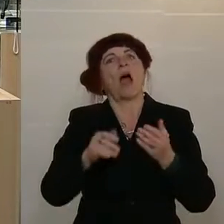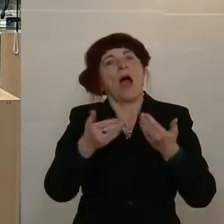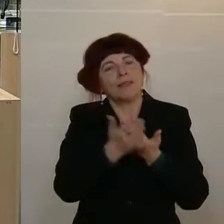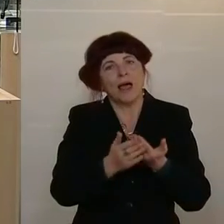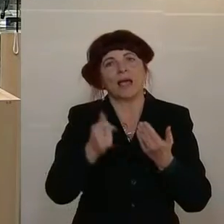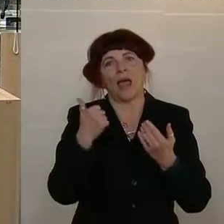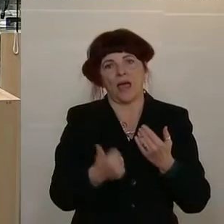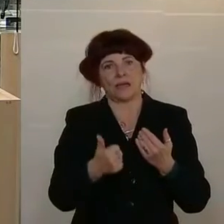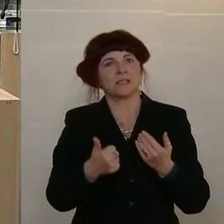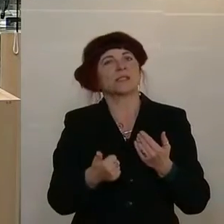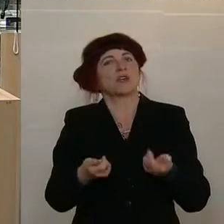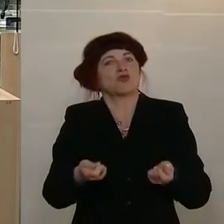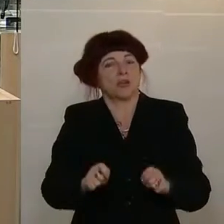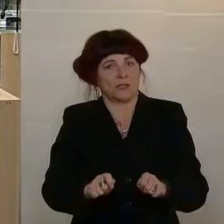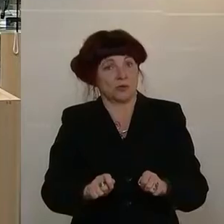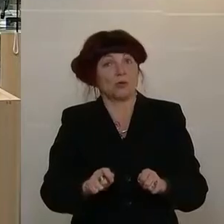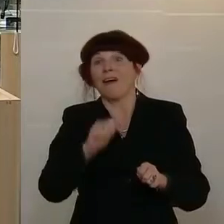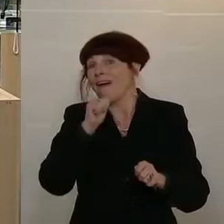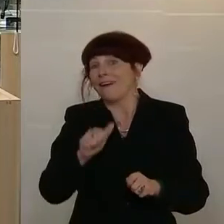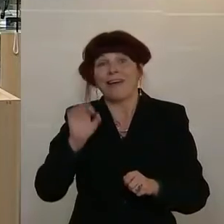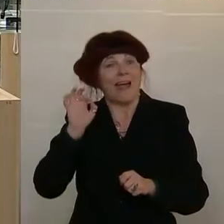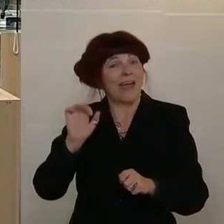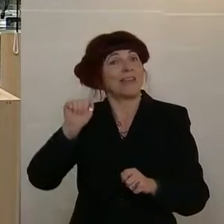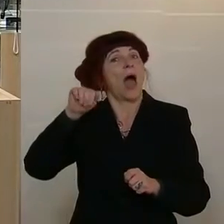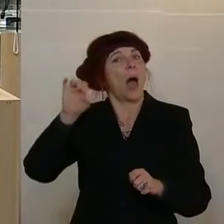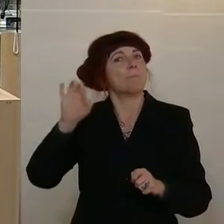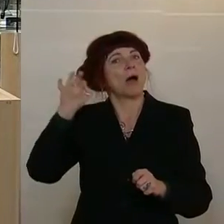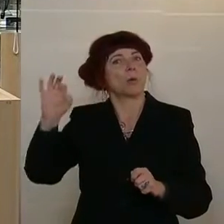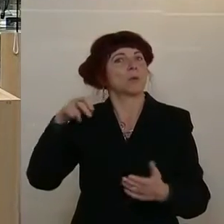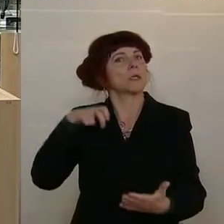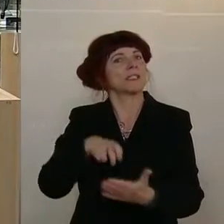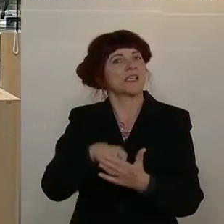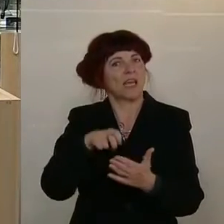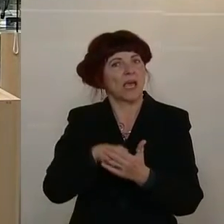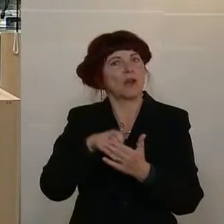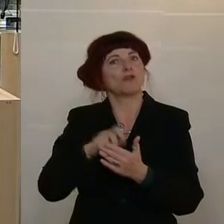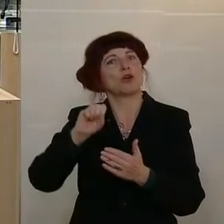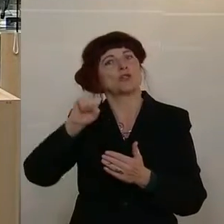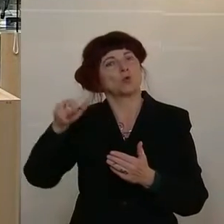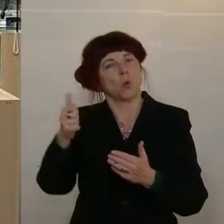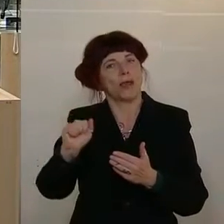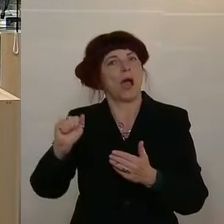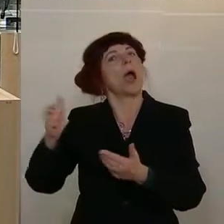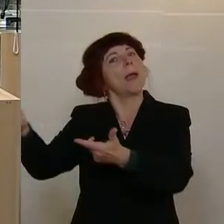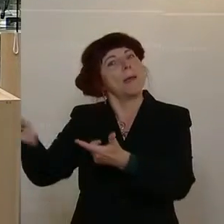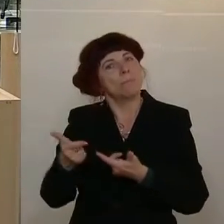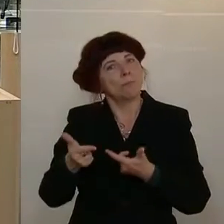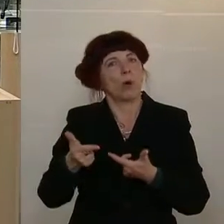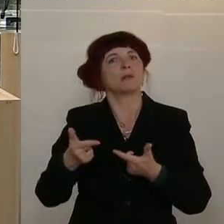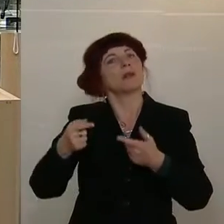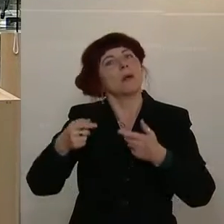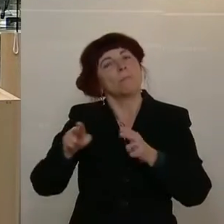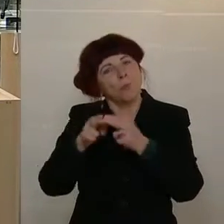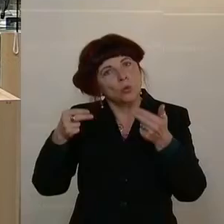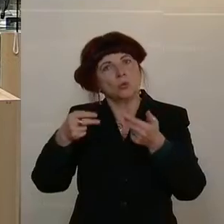kein Amagüter-Siegel für Soja-Importe auf Bundes wie auf Landesebene. Wer gibt denen seine Zustimmung?